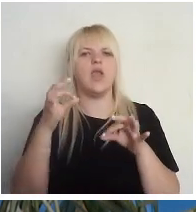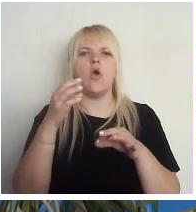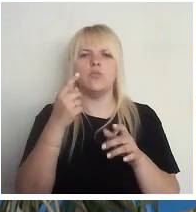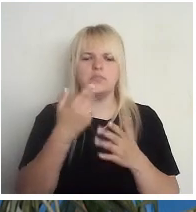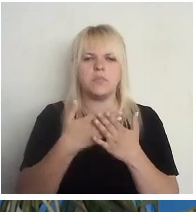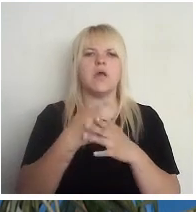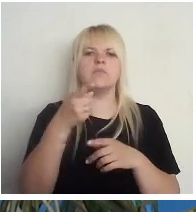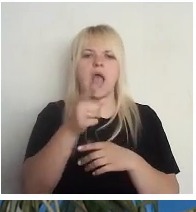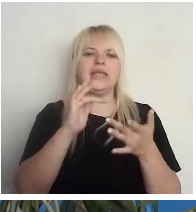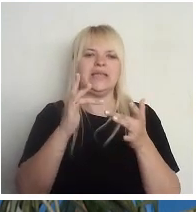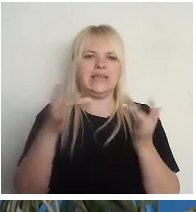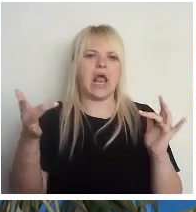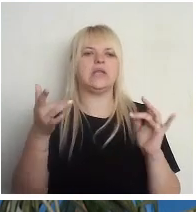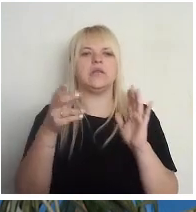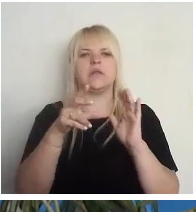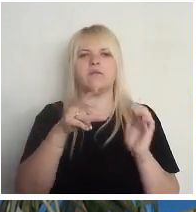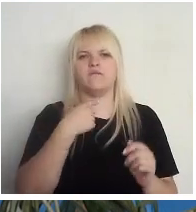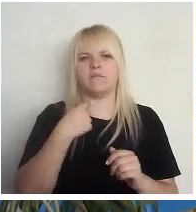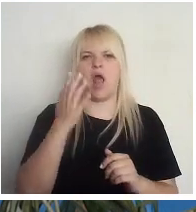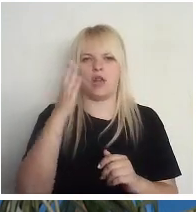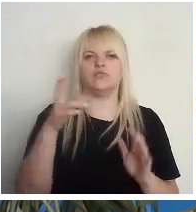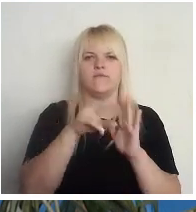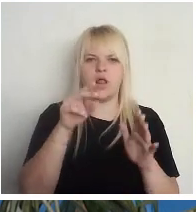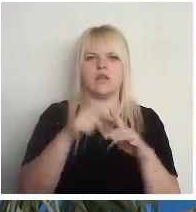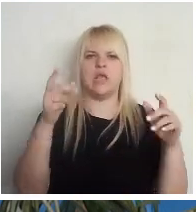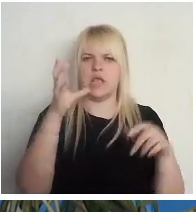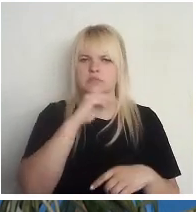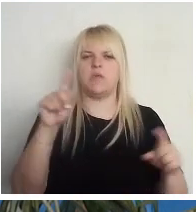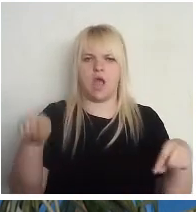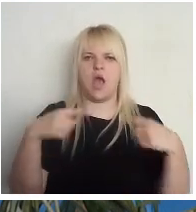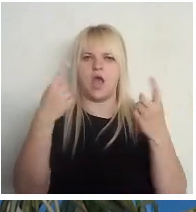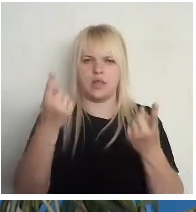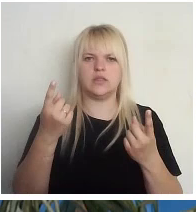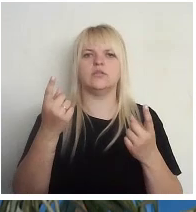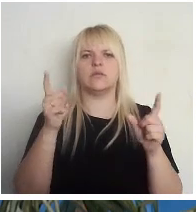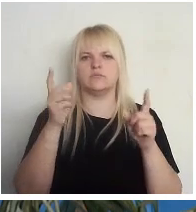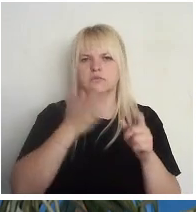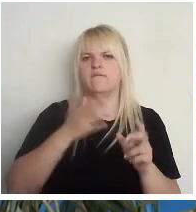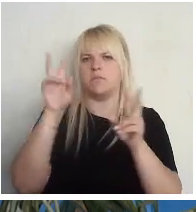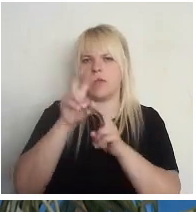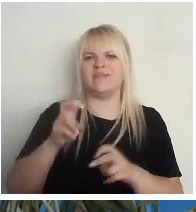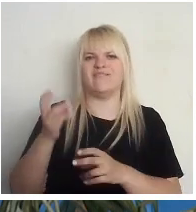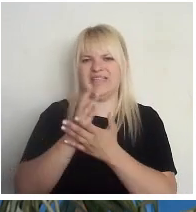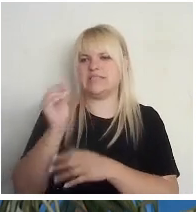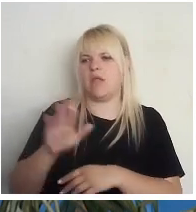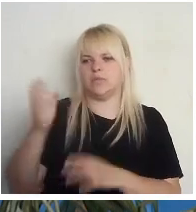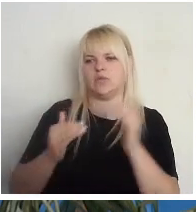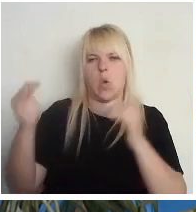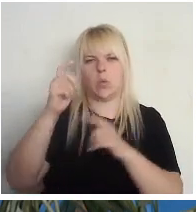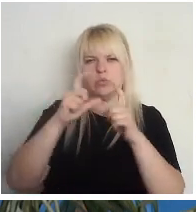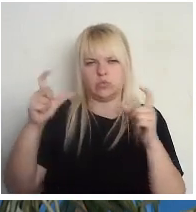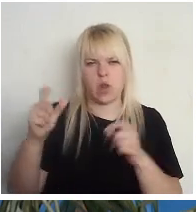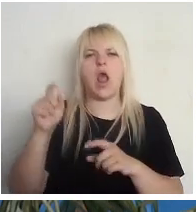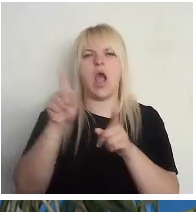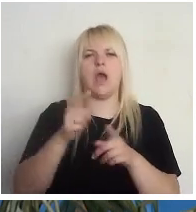jā, ka savu šo elektronisko vēlēšanu, nu tādu to iespēju attīstīšanu, mēs no saviem pētījumiem Vidzemes augskolā mēs ļoti labi zinām, ka virknē cilvēku